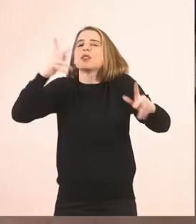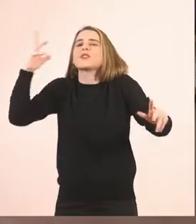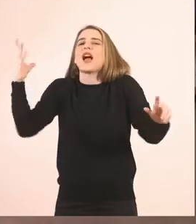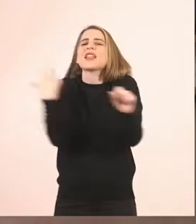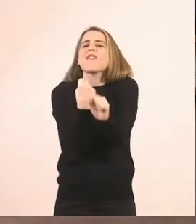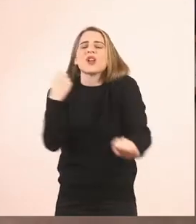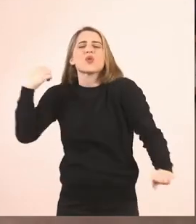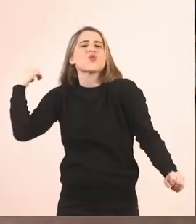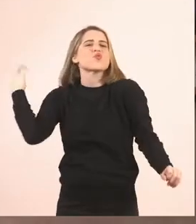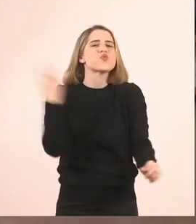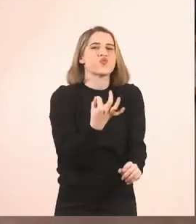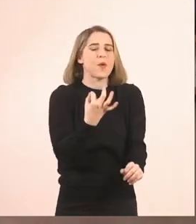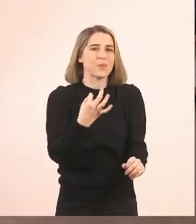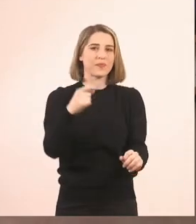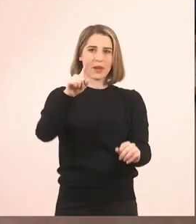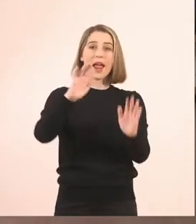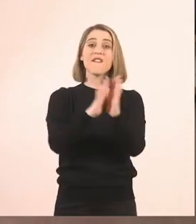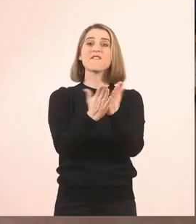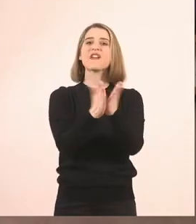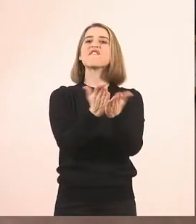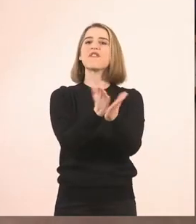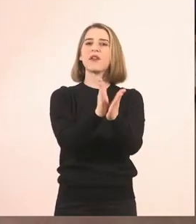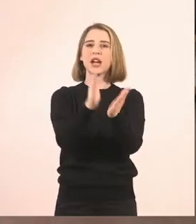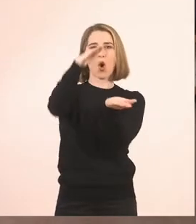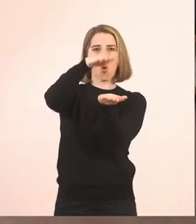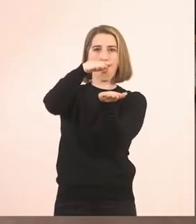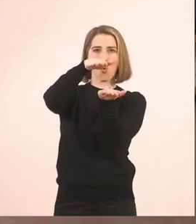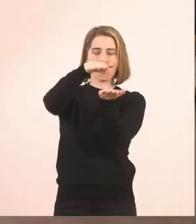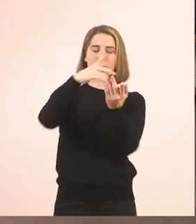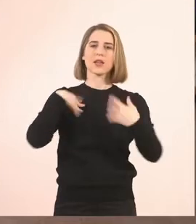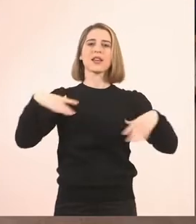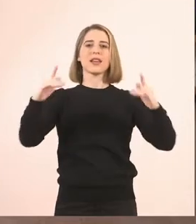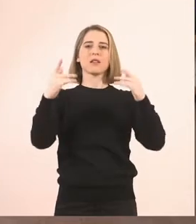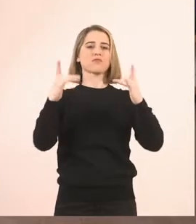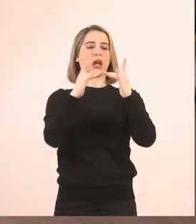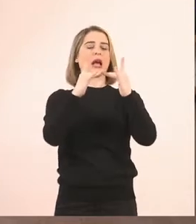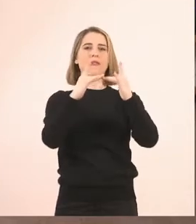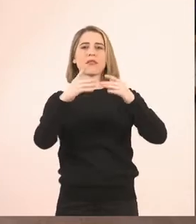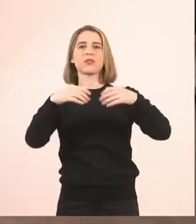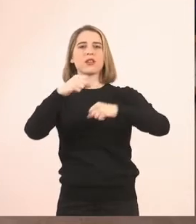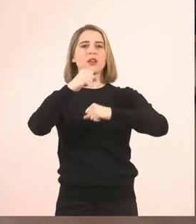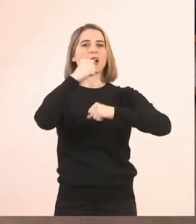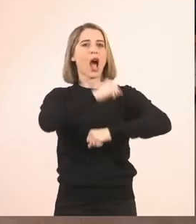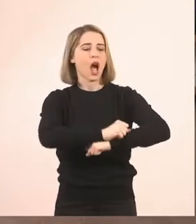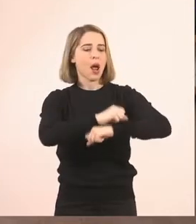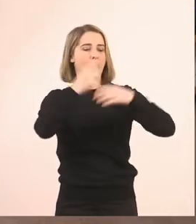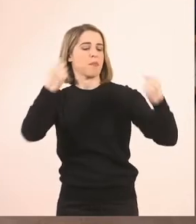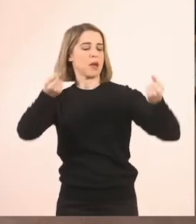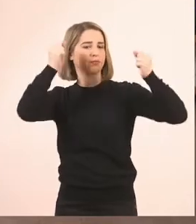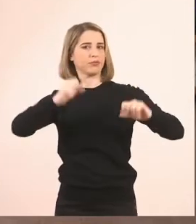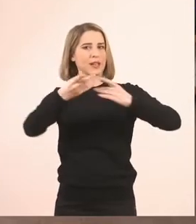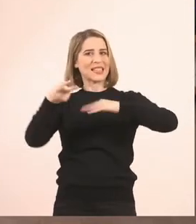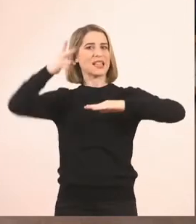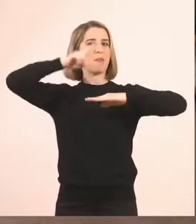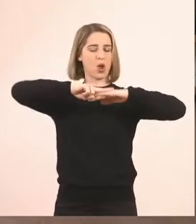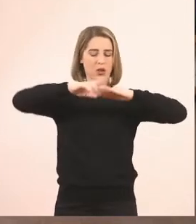αναπνοή. Θα πάρετε ένα βιλιαράκι, έτσι όπως κάθεστε στο ξαπλωμένο κρεβάτι, στον καναπέ σας. Θα βάλετε το βιλιαράκι εδώ